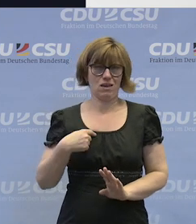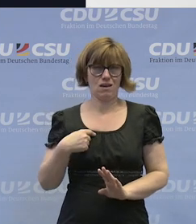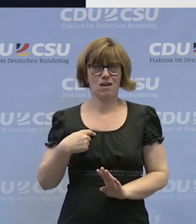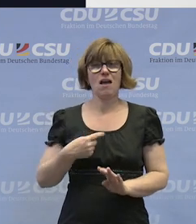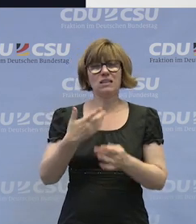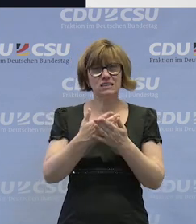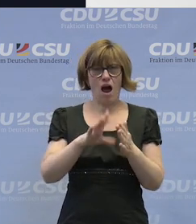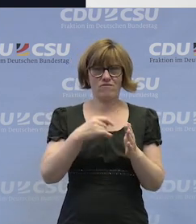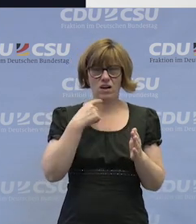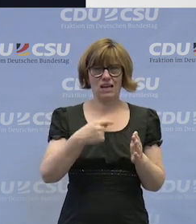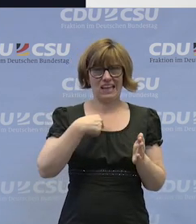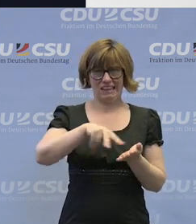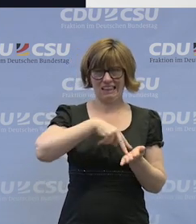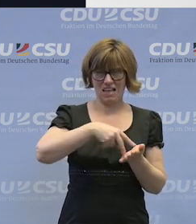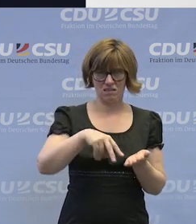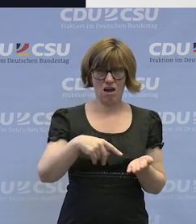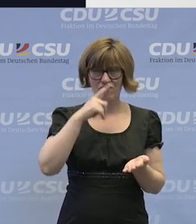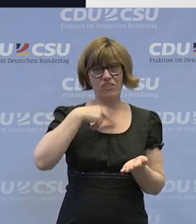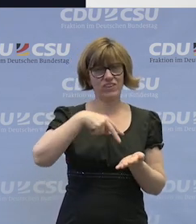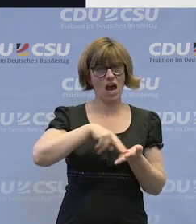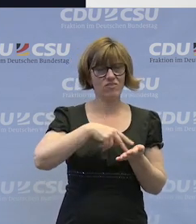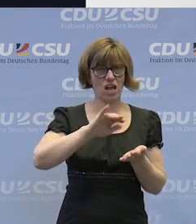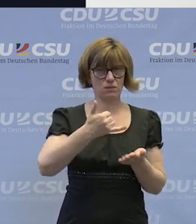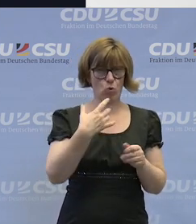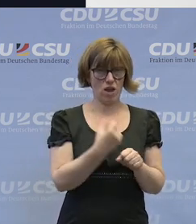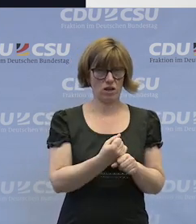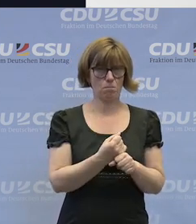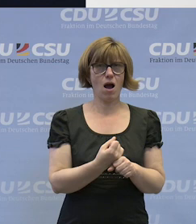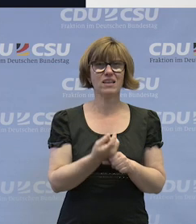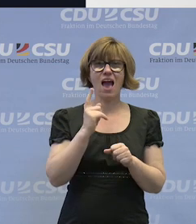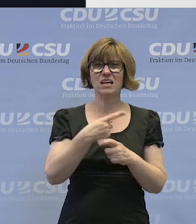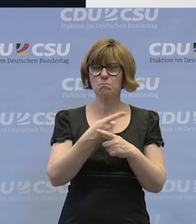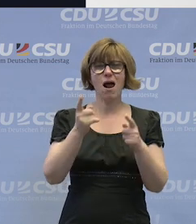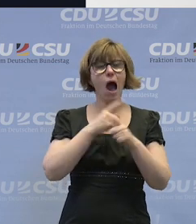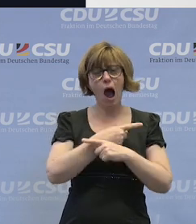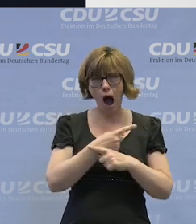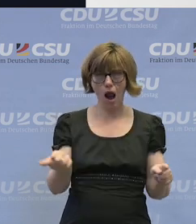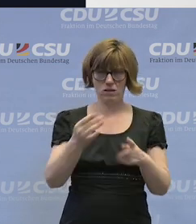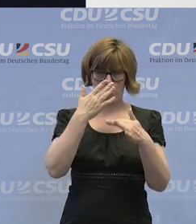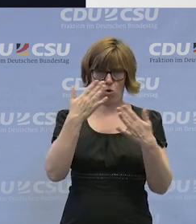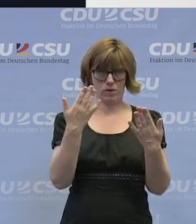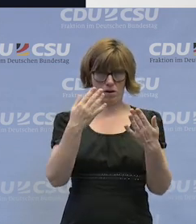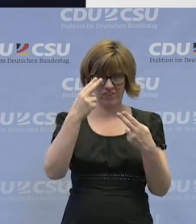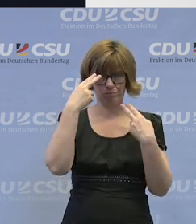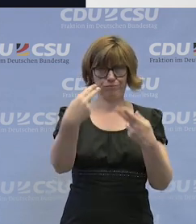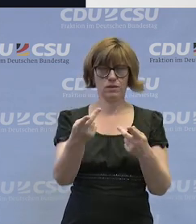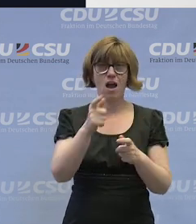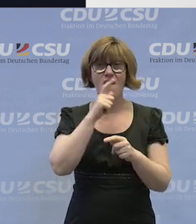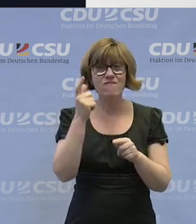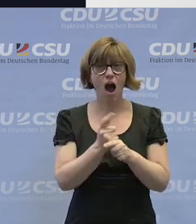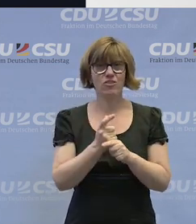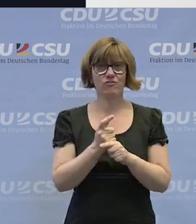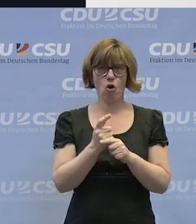Sie haben es am Anfang gesagt, ich bin Tänzer. Wenn wir ein Tanzprojekt machen, dann lassen wir erst mal alles zu und wir probieren es aus und die Verantwortung